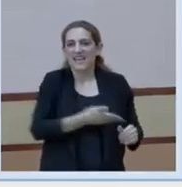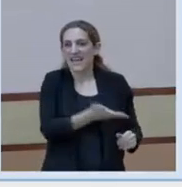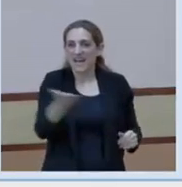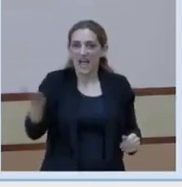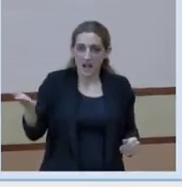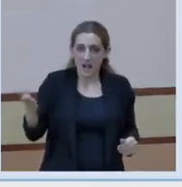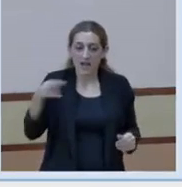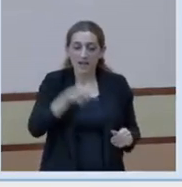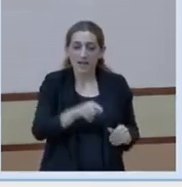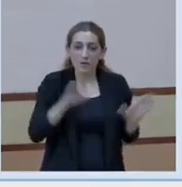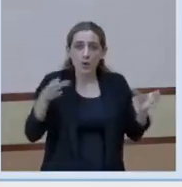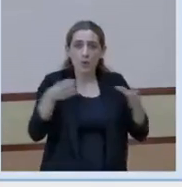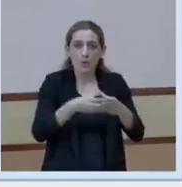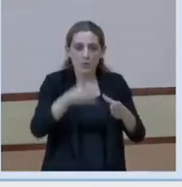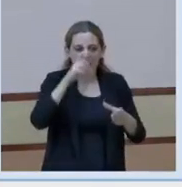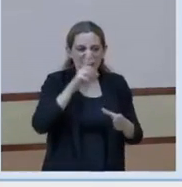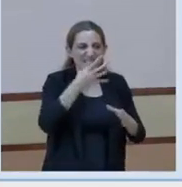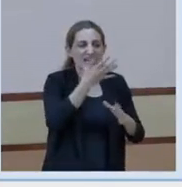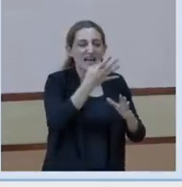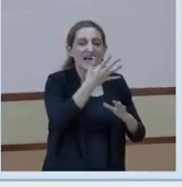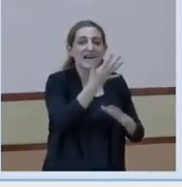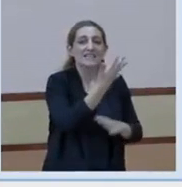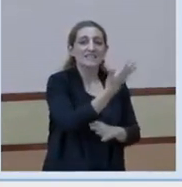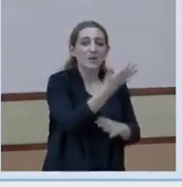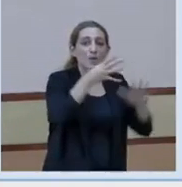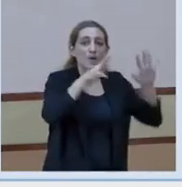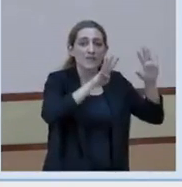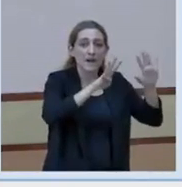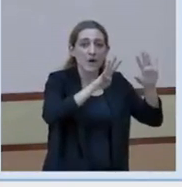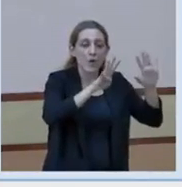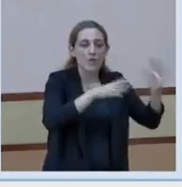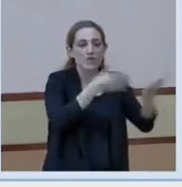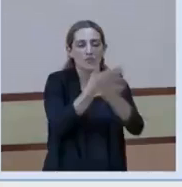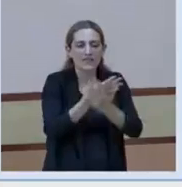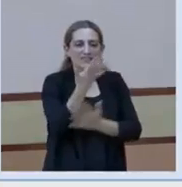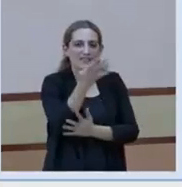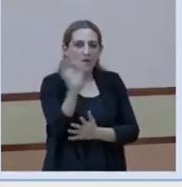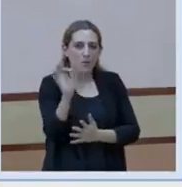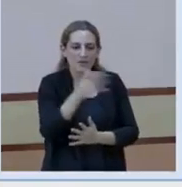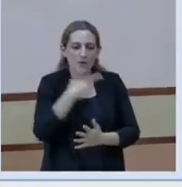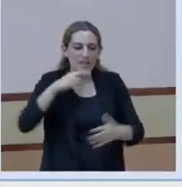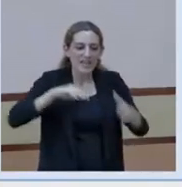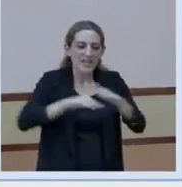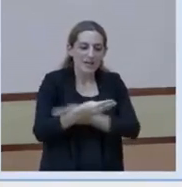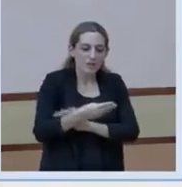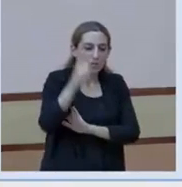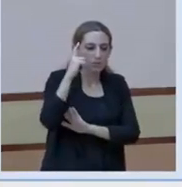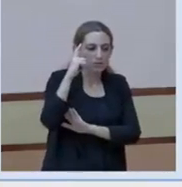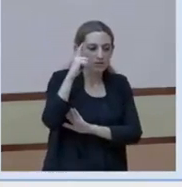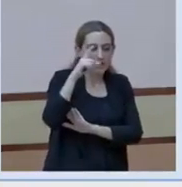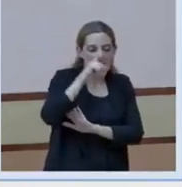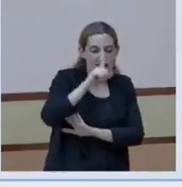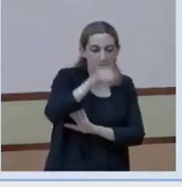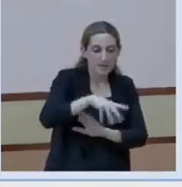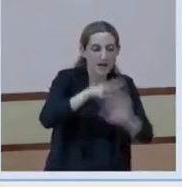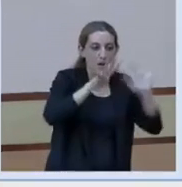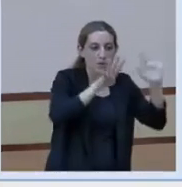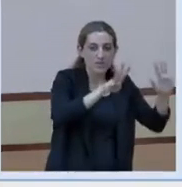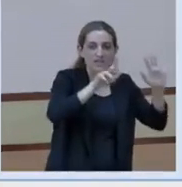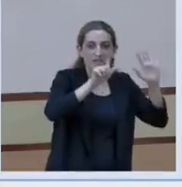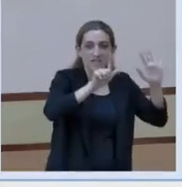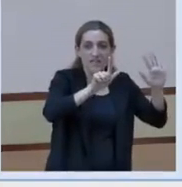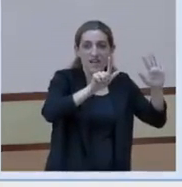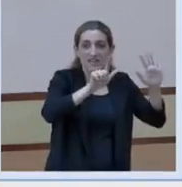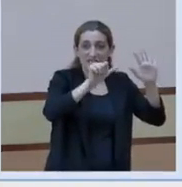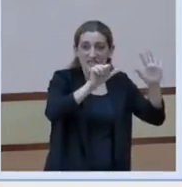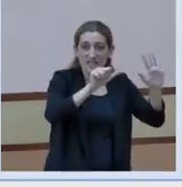I és aquest grup des de 59 a 50 anys. Les persones nascudes entre el 62 i el 71. En aquest cas,